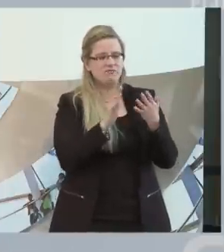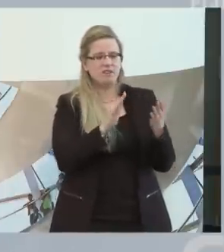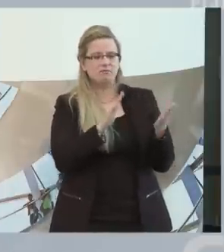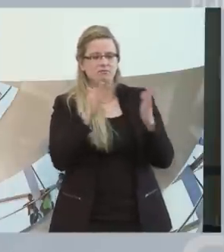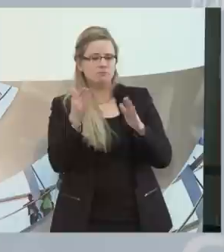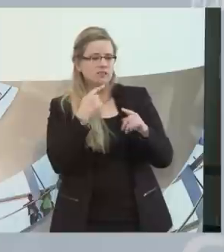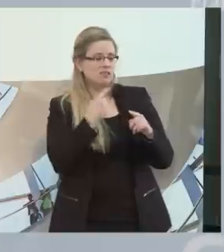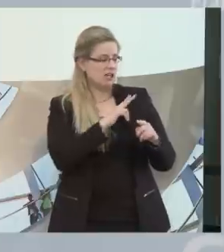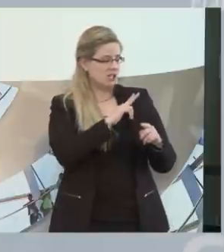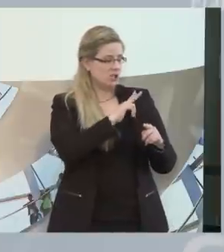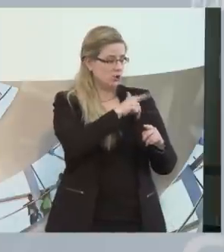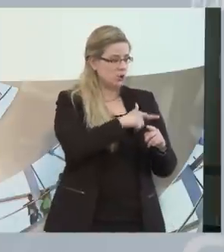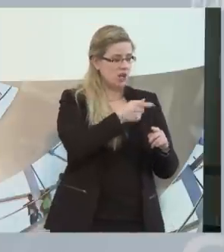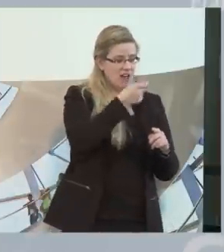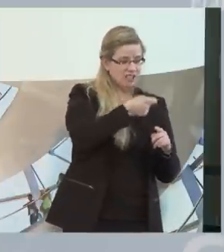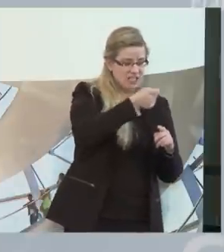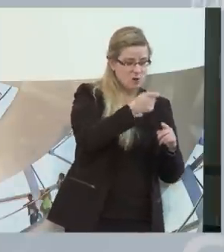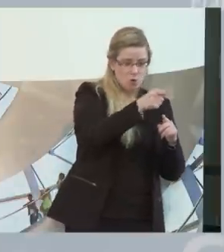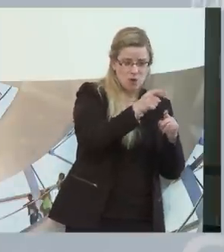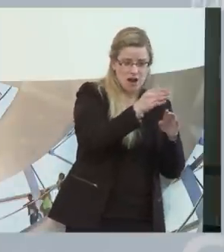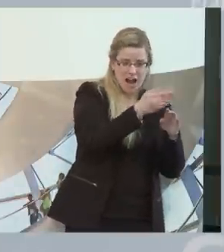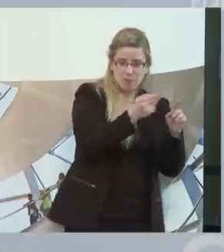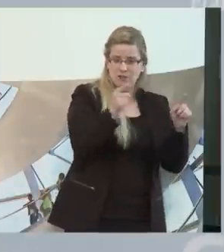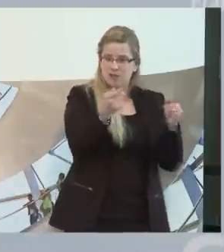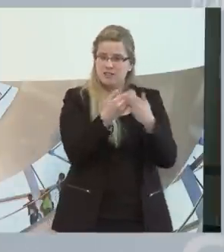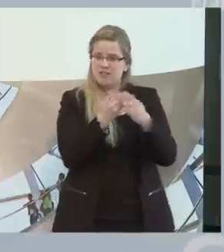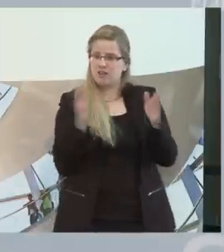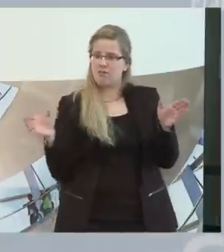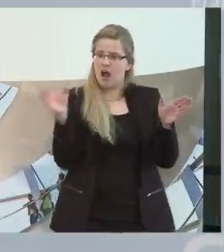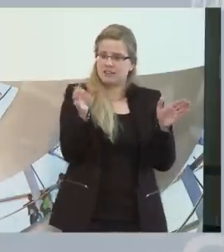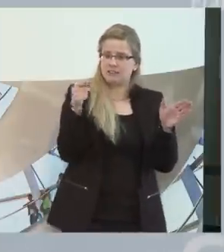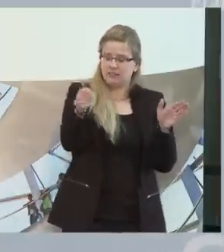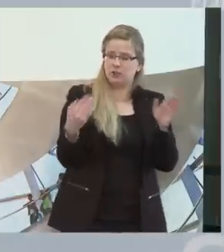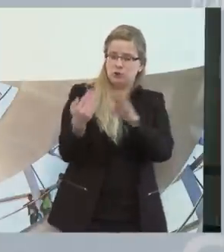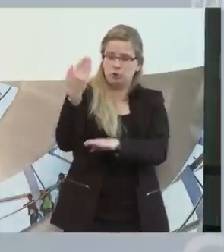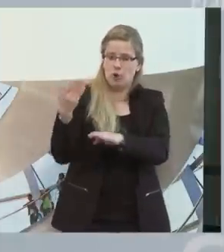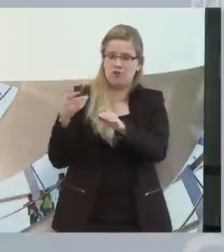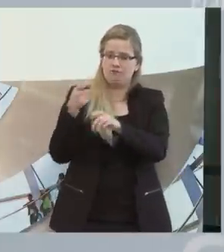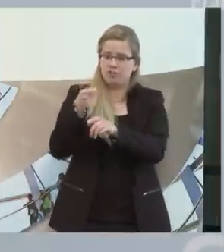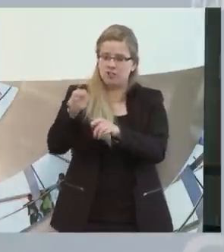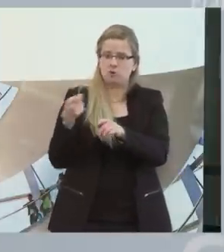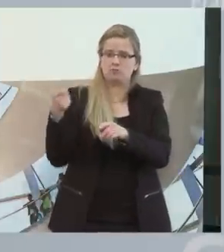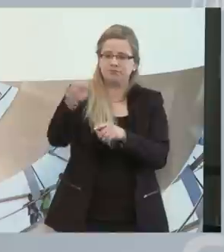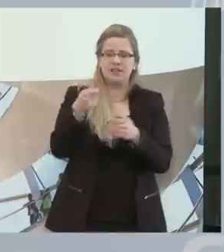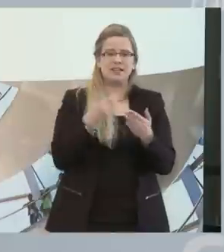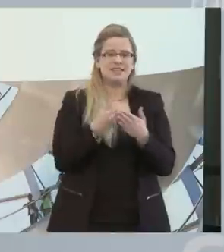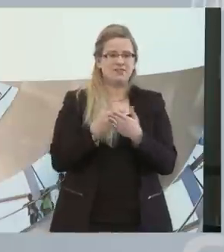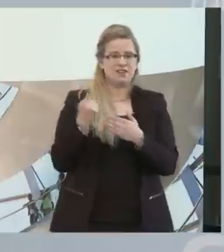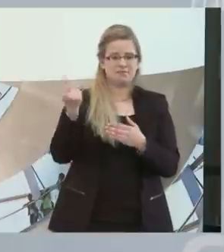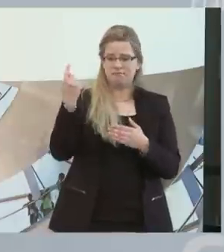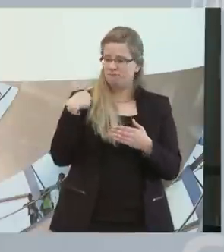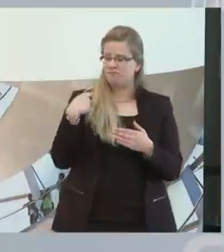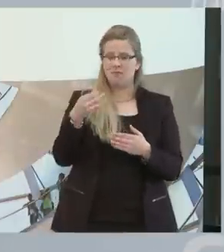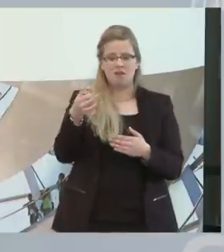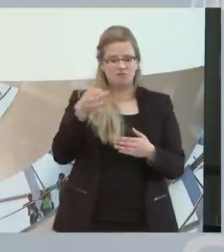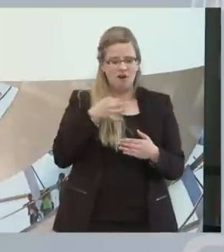Sozialversicherung zu Kosten einer anderen, ohne dass man darüber ein Einvernehmen hat. Also von daher ist diese Frage jetzt einfach über die